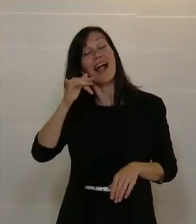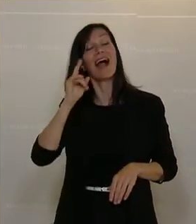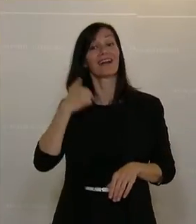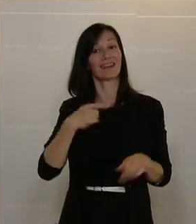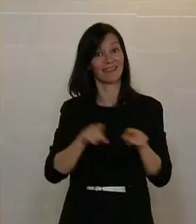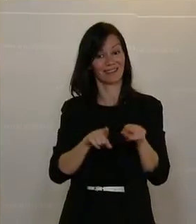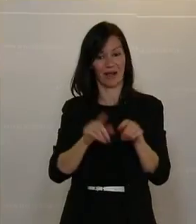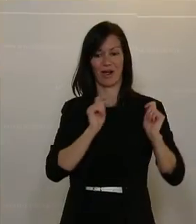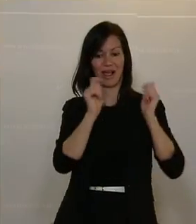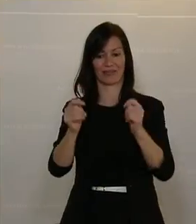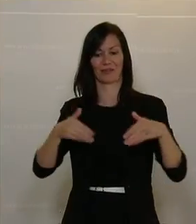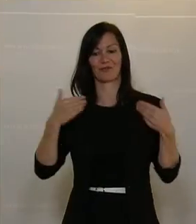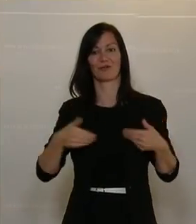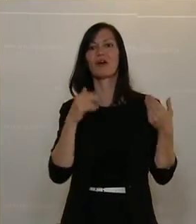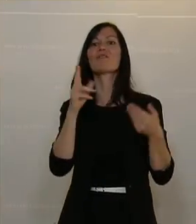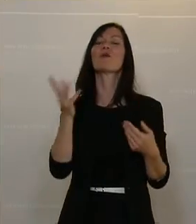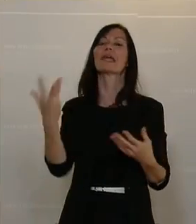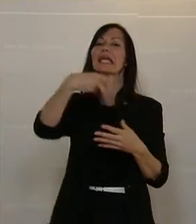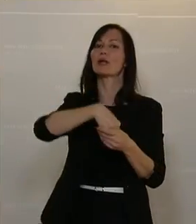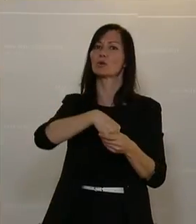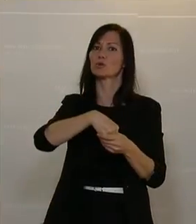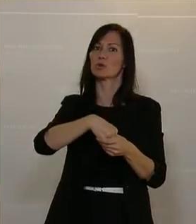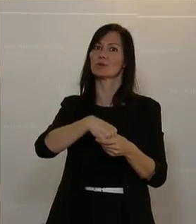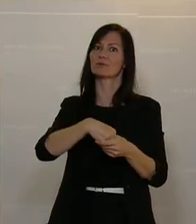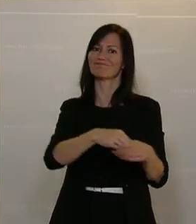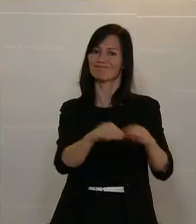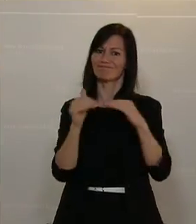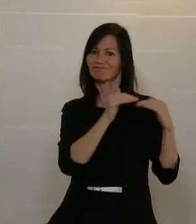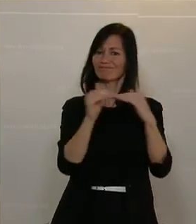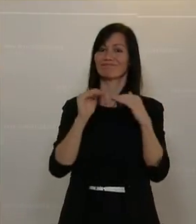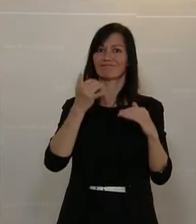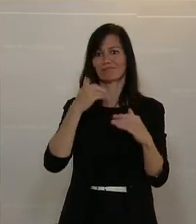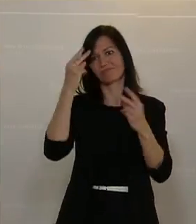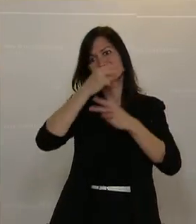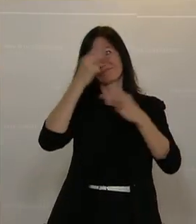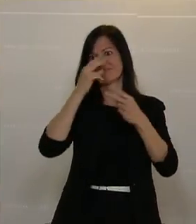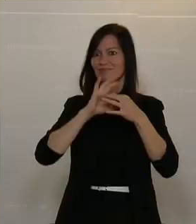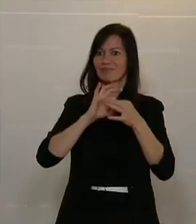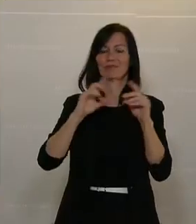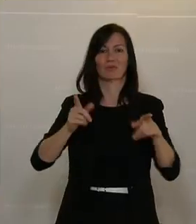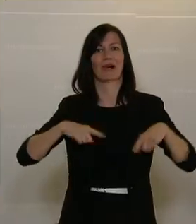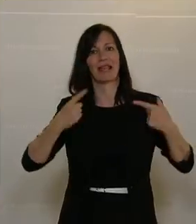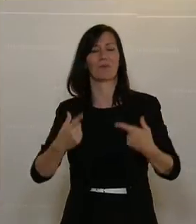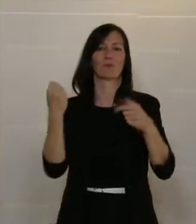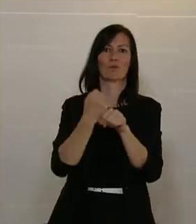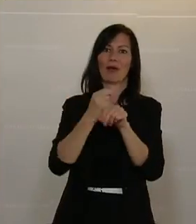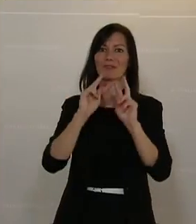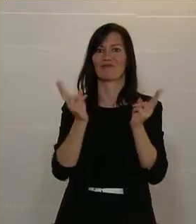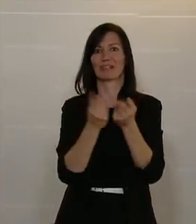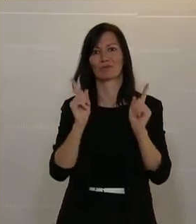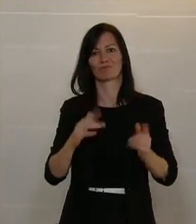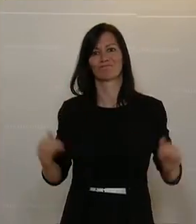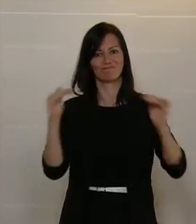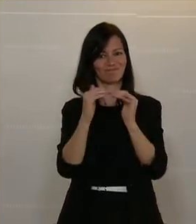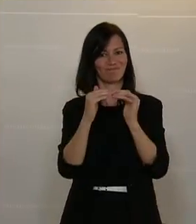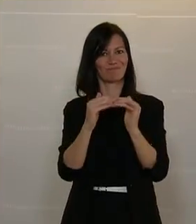gleichwertiges Miteinander in unserer Gesellschaft und Arbeitswelt selbstverständlich zu werden. Das ist Ziel dieser Regierung und da gibt es eine Reihe von